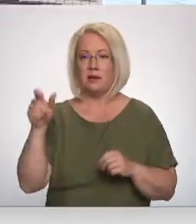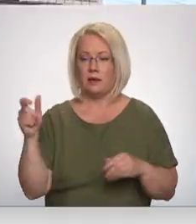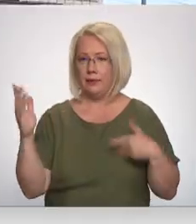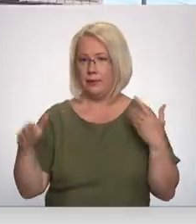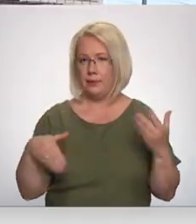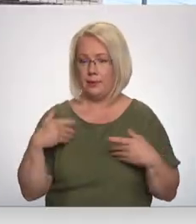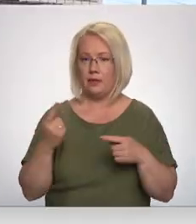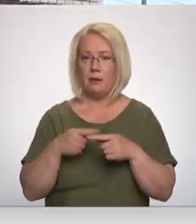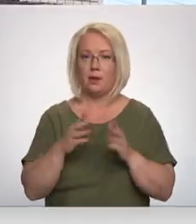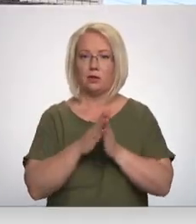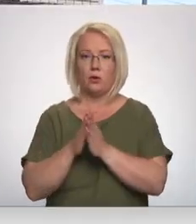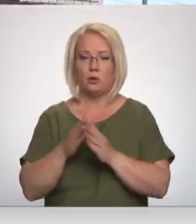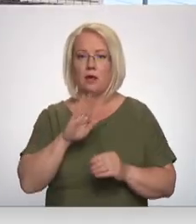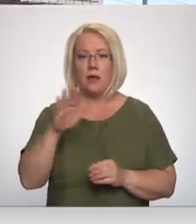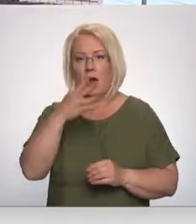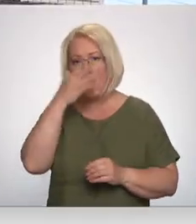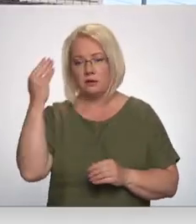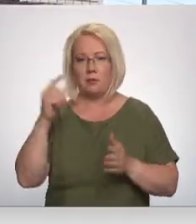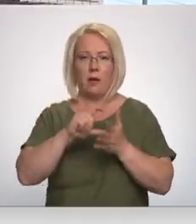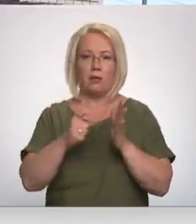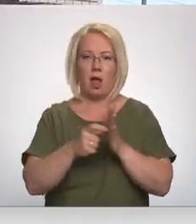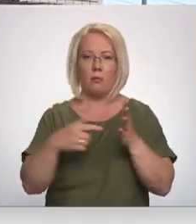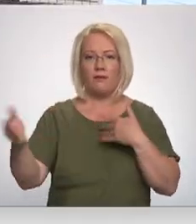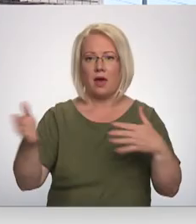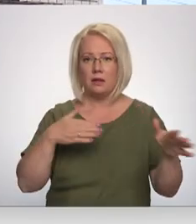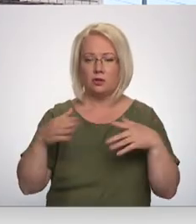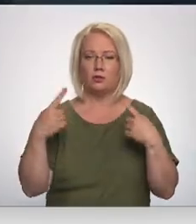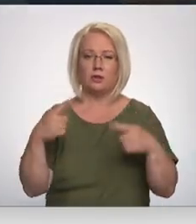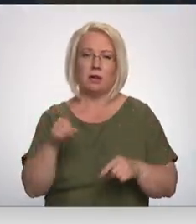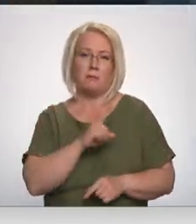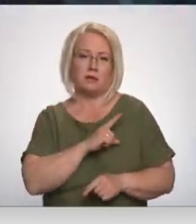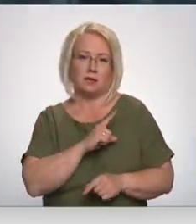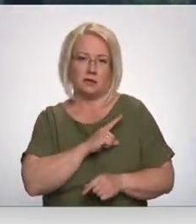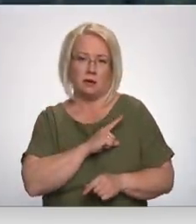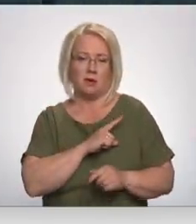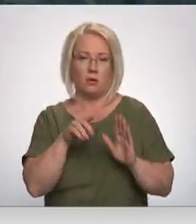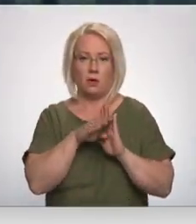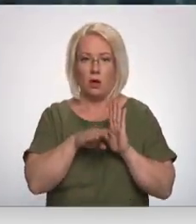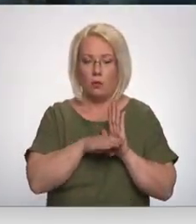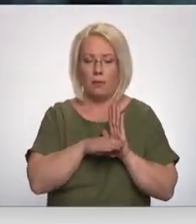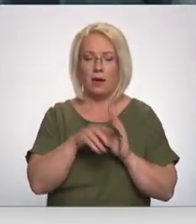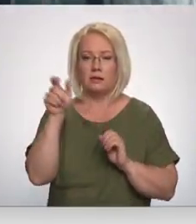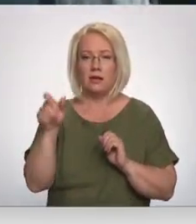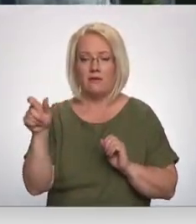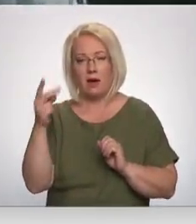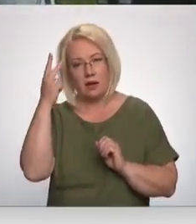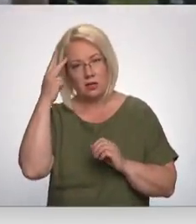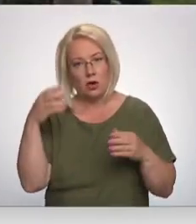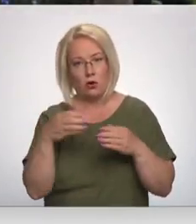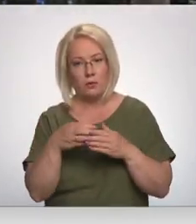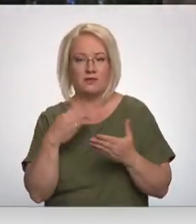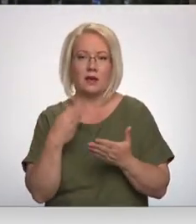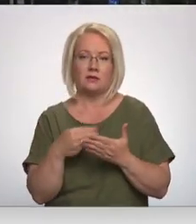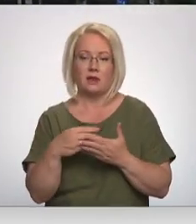tāpēc viņa aicina neaizmirst par telpu vēdināšanu un citiem piesardzības pasākumiem. Bet cilvēkiem riska grupās jau īpaši izvērtēt